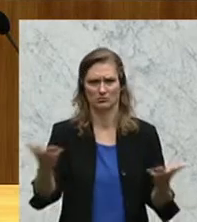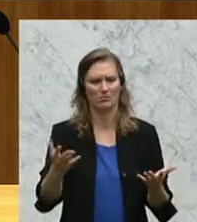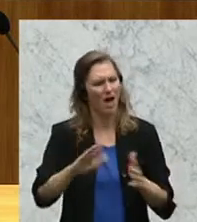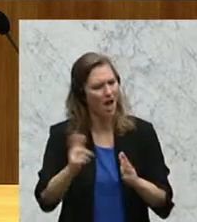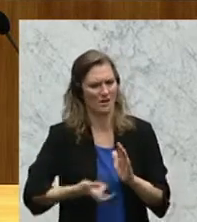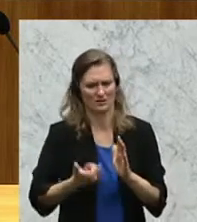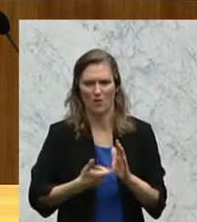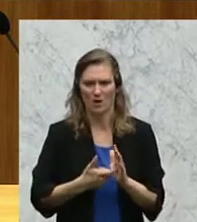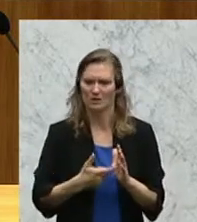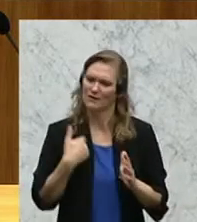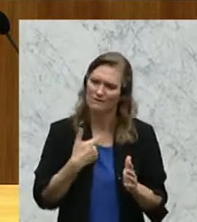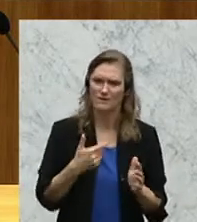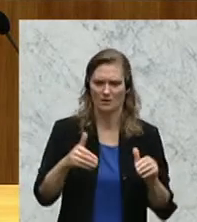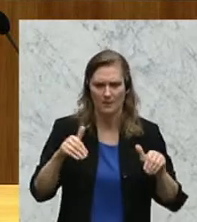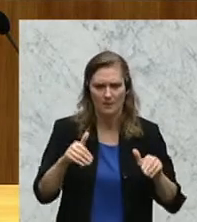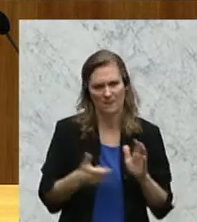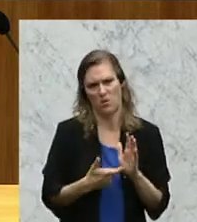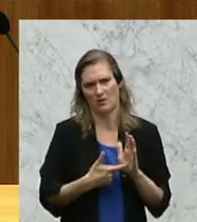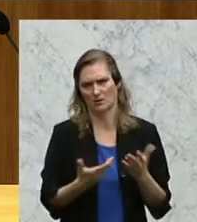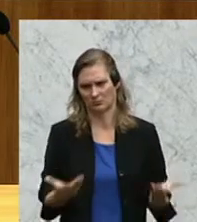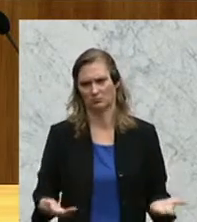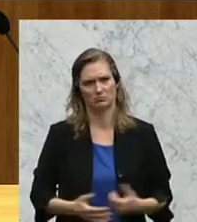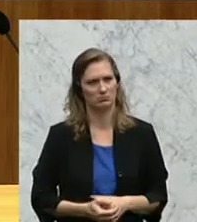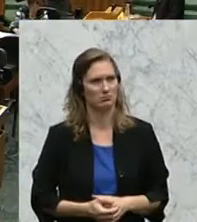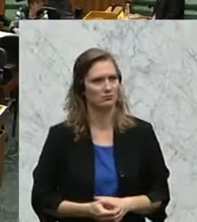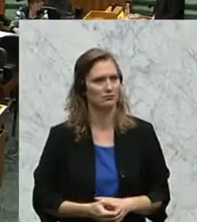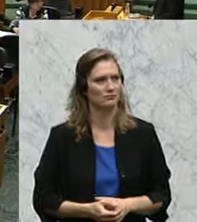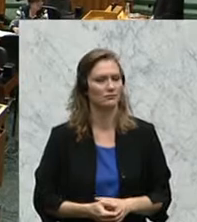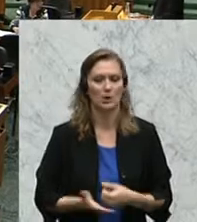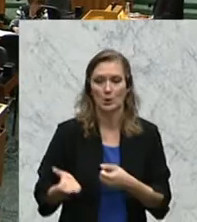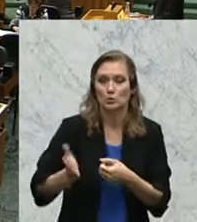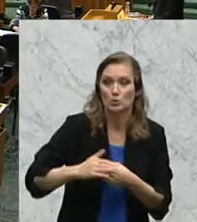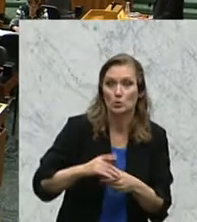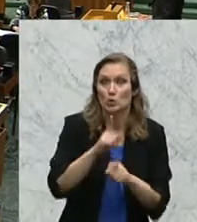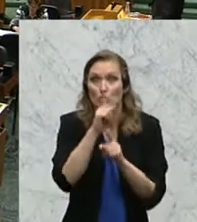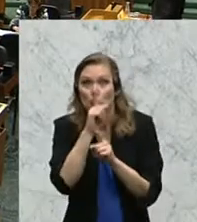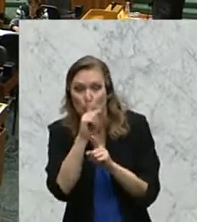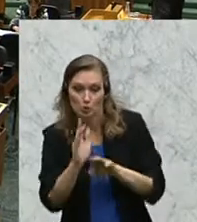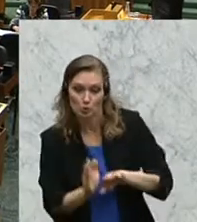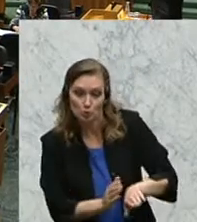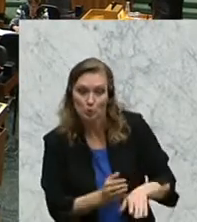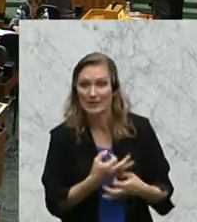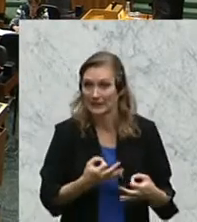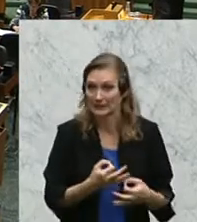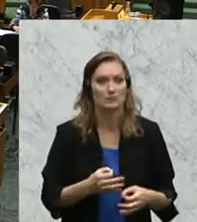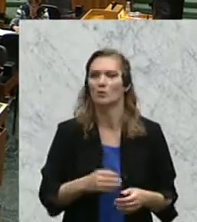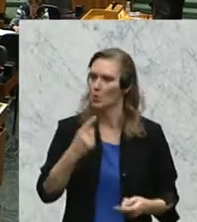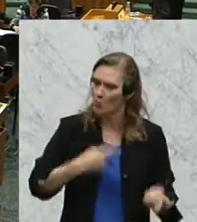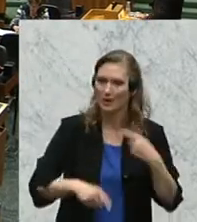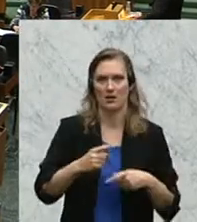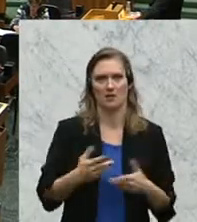wir auch damit ein. Nichts zuzudecken, nichts zu verschweigen und nichts zu verduschen.